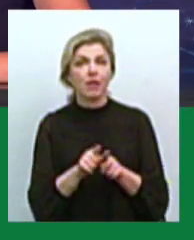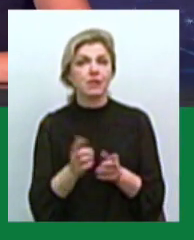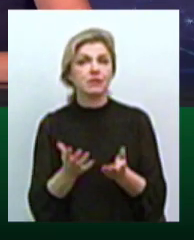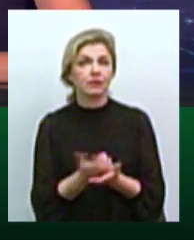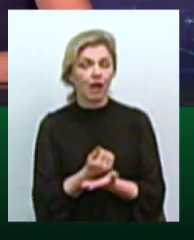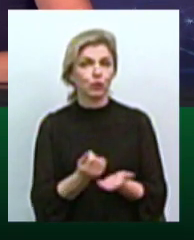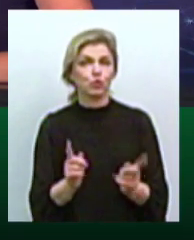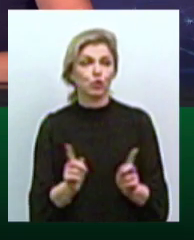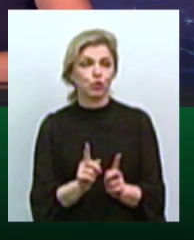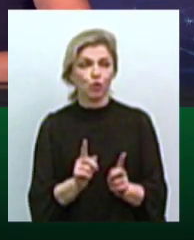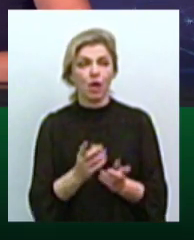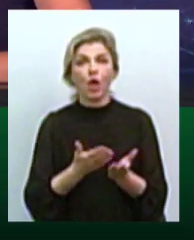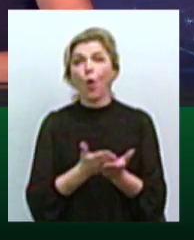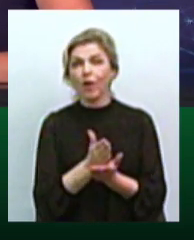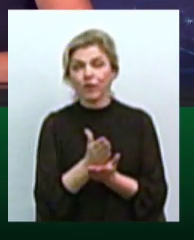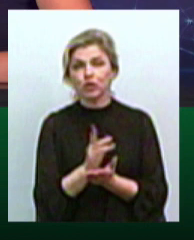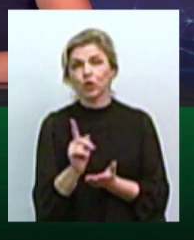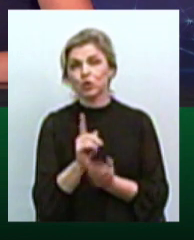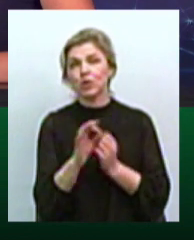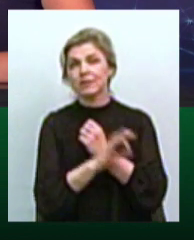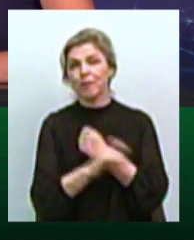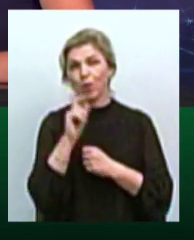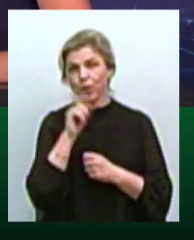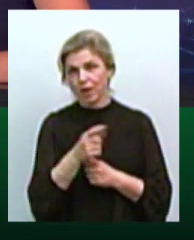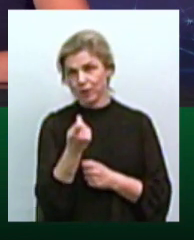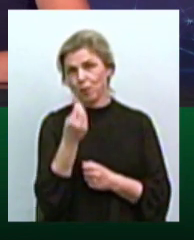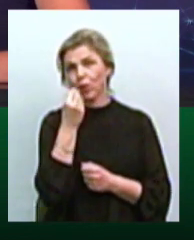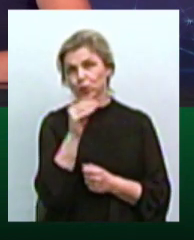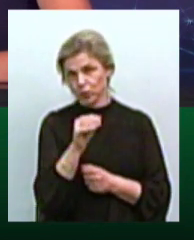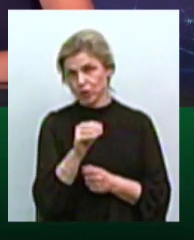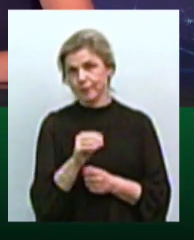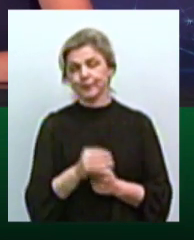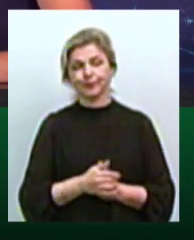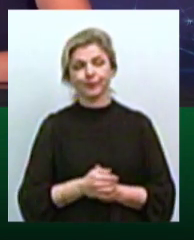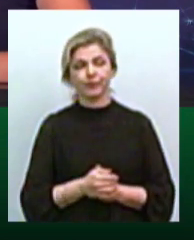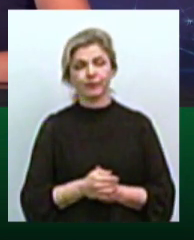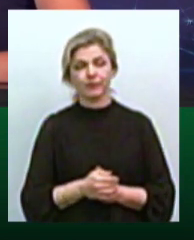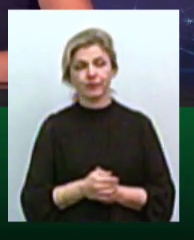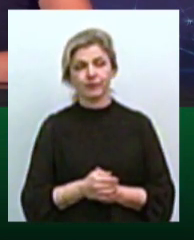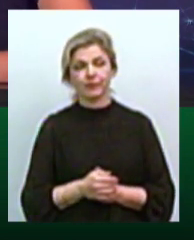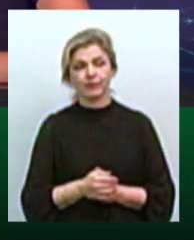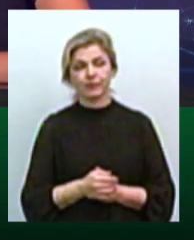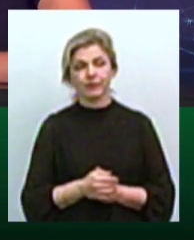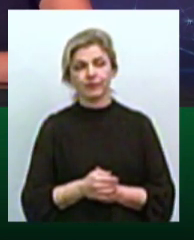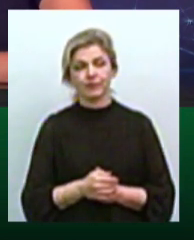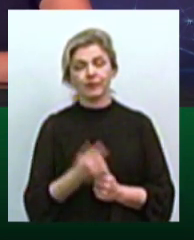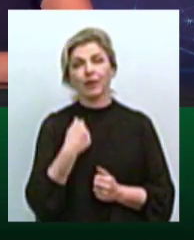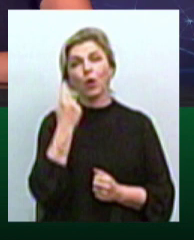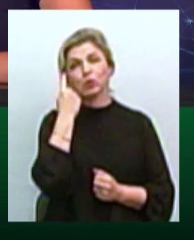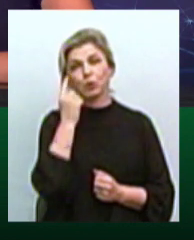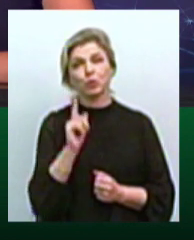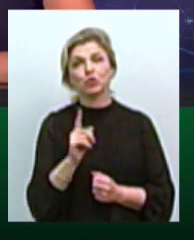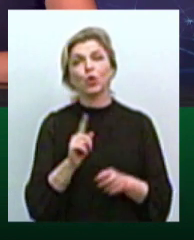якось географічно, що на Західній Україні трошечки краще з цим справляються. Але всі ми до цього йдемо, і я думаю, що